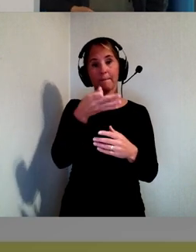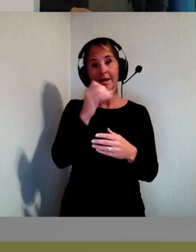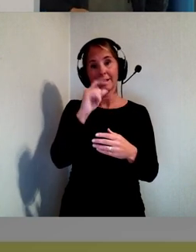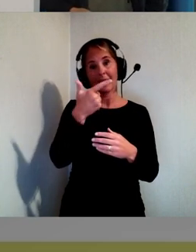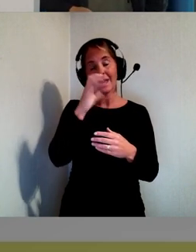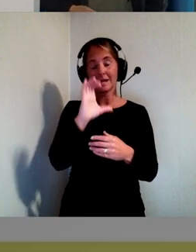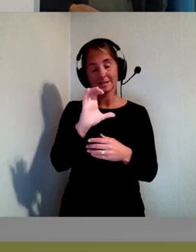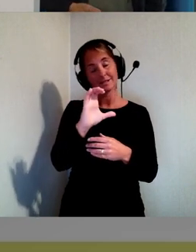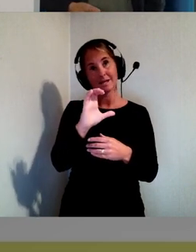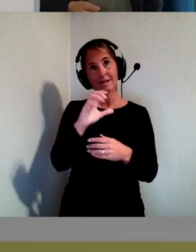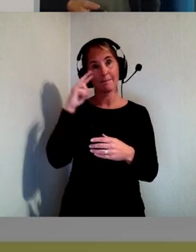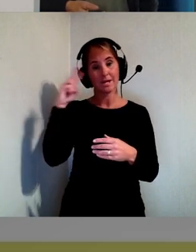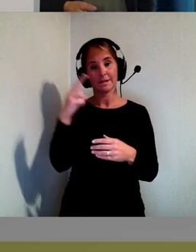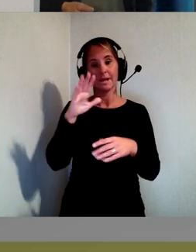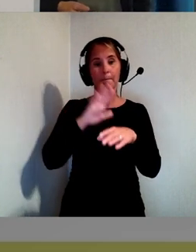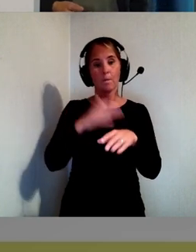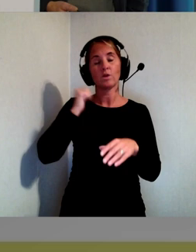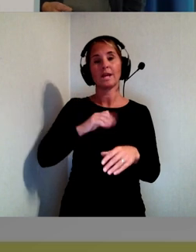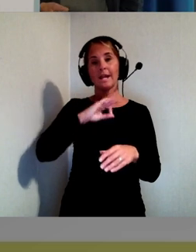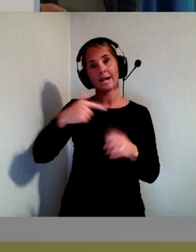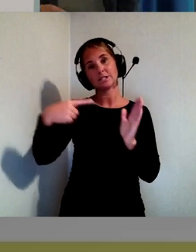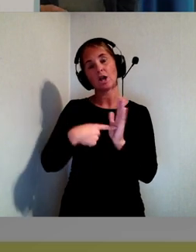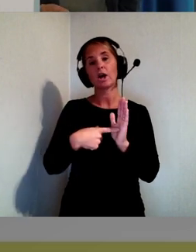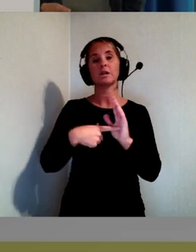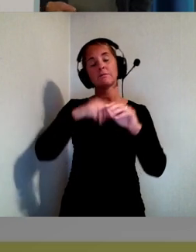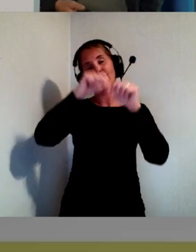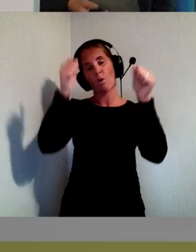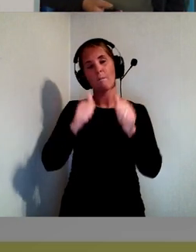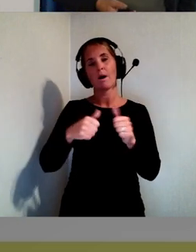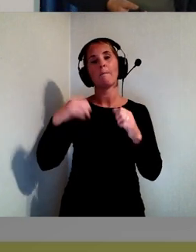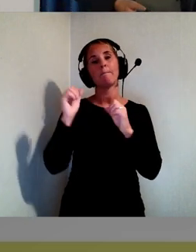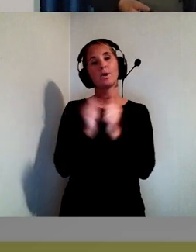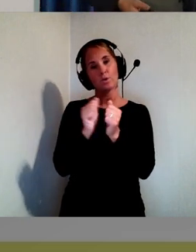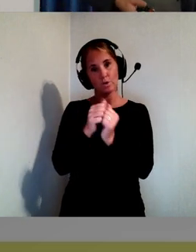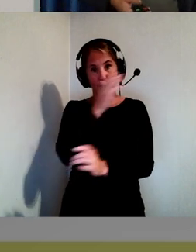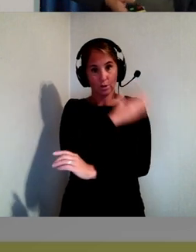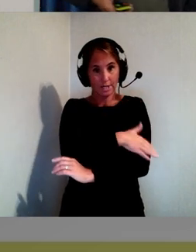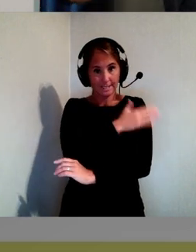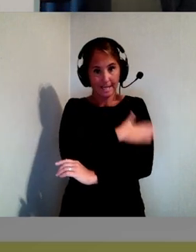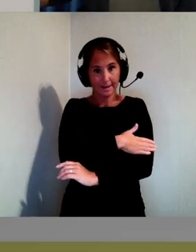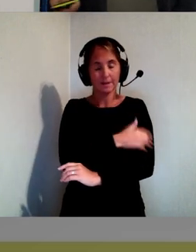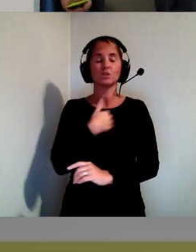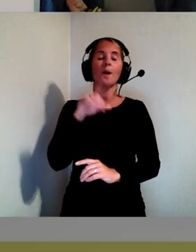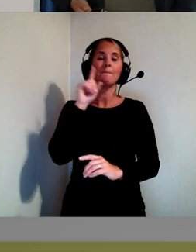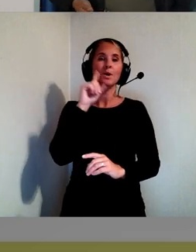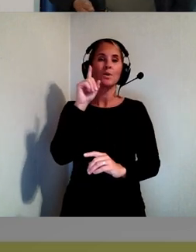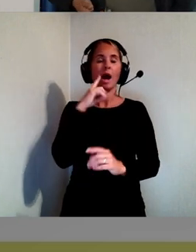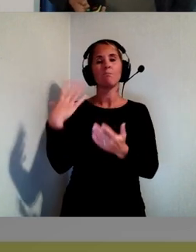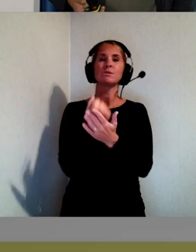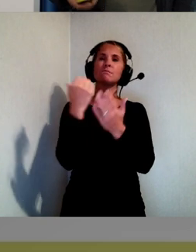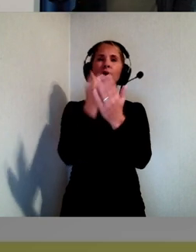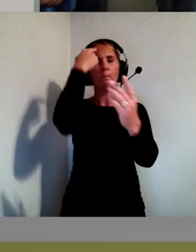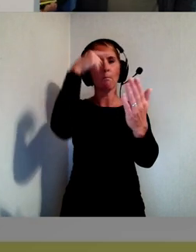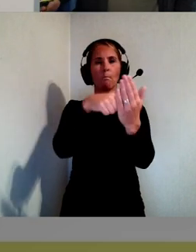tillgänglighetslagens definierade produkter och tjänster. Och jag brukar försöka sätta upp ett mål för det jag gör.